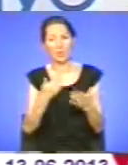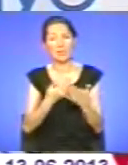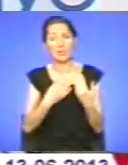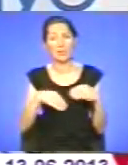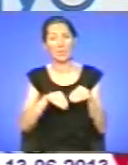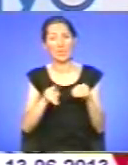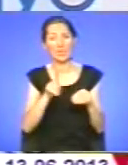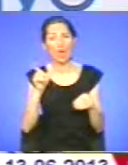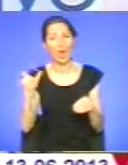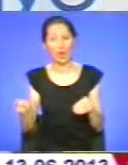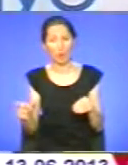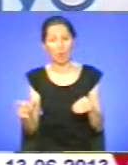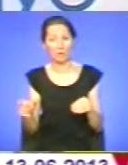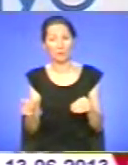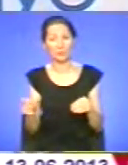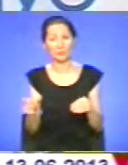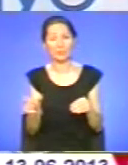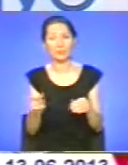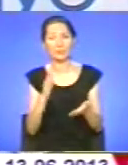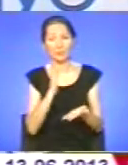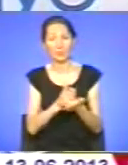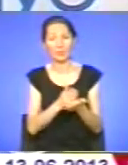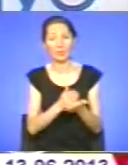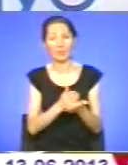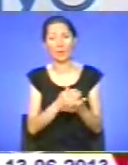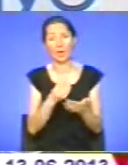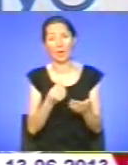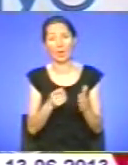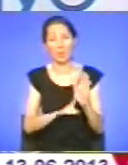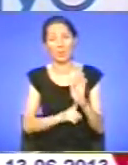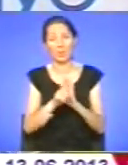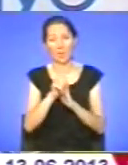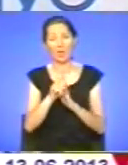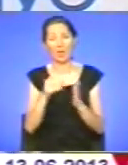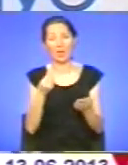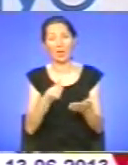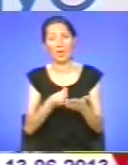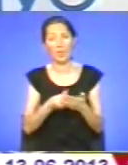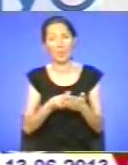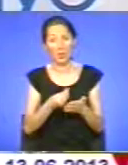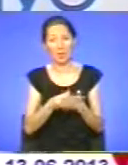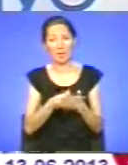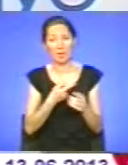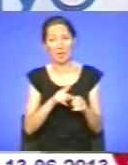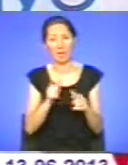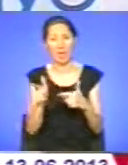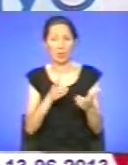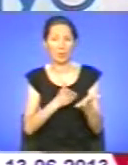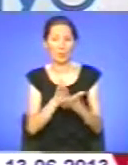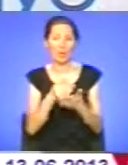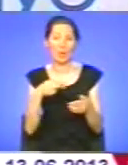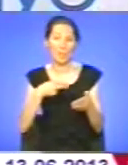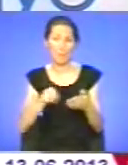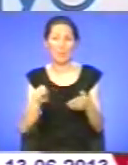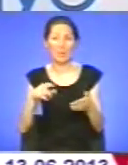має певний стартовий капітал, який вона готова спрямувати на придбання житла,